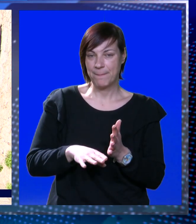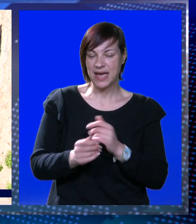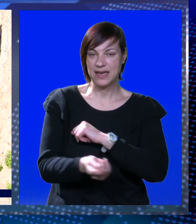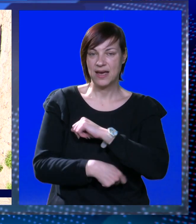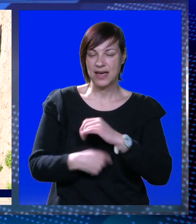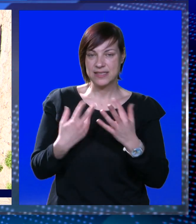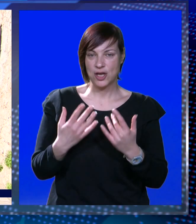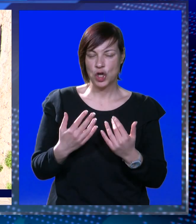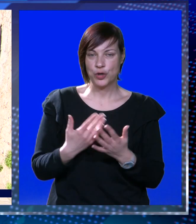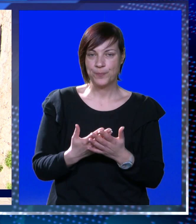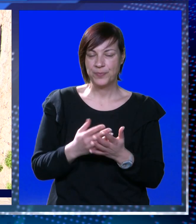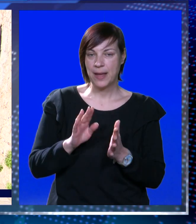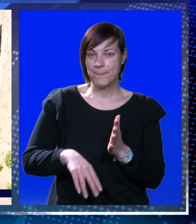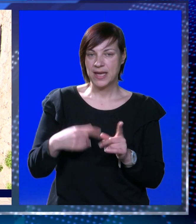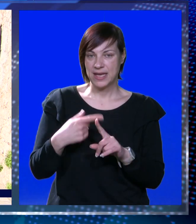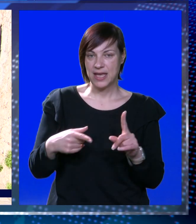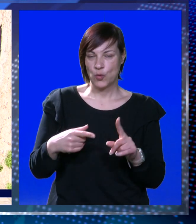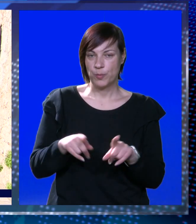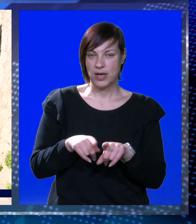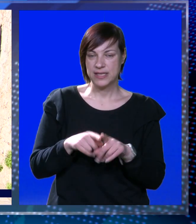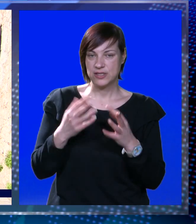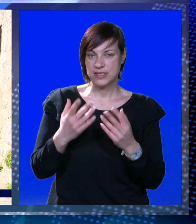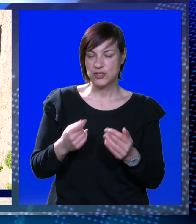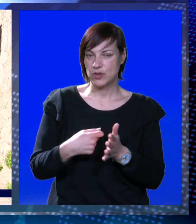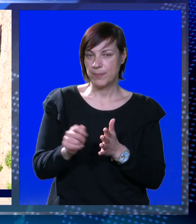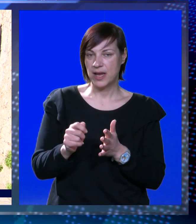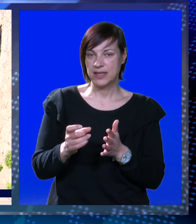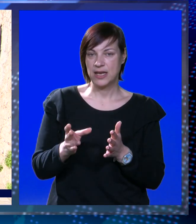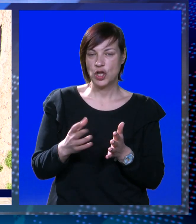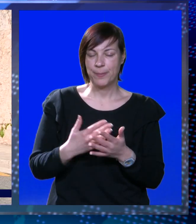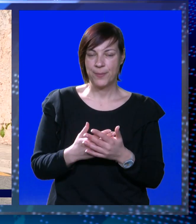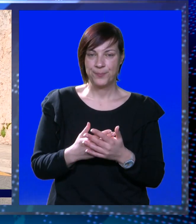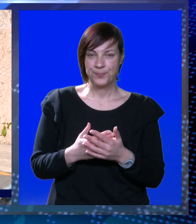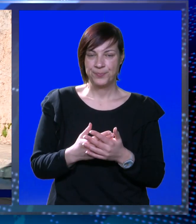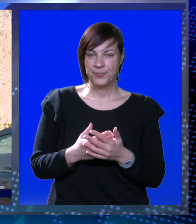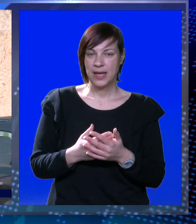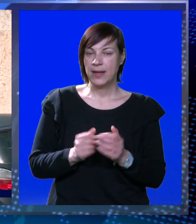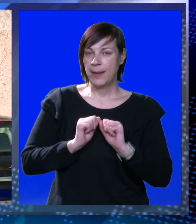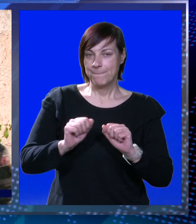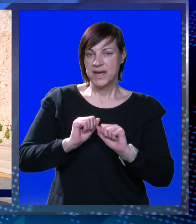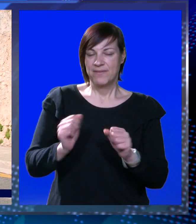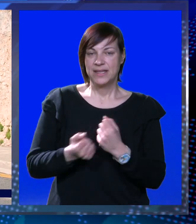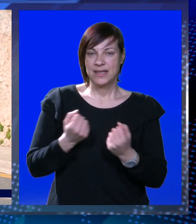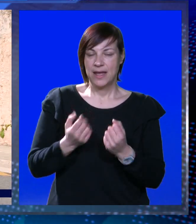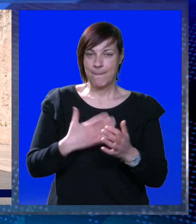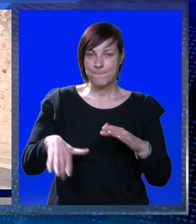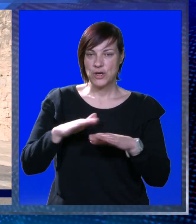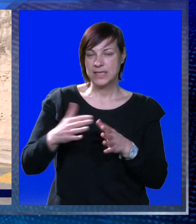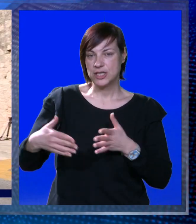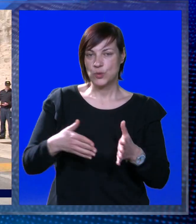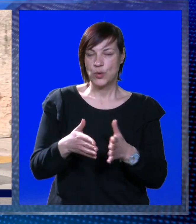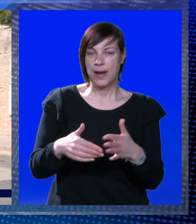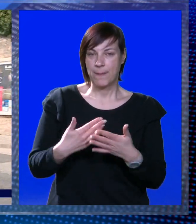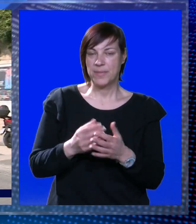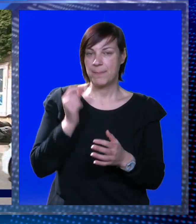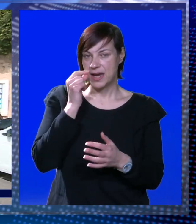je li kazna manja i koliko? Manja je upola se, znači isto se računa kao da ste platili hodni. Preventivne aktivnosti ponaj više su